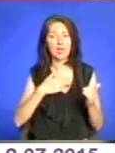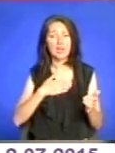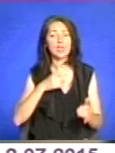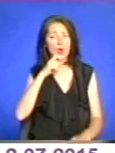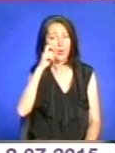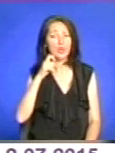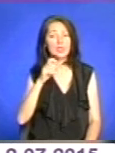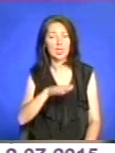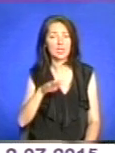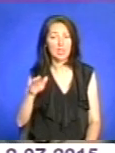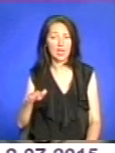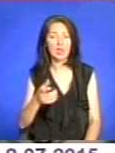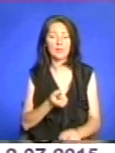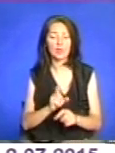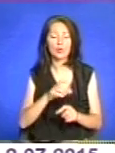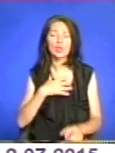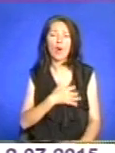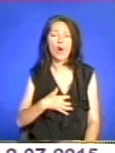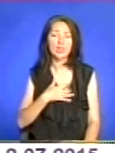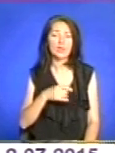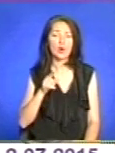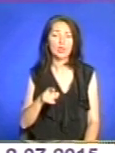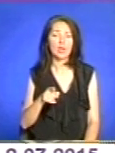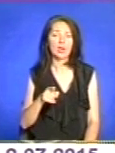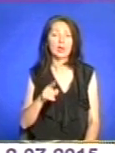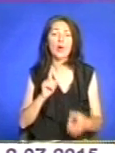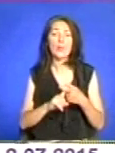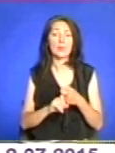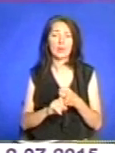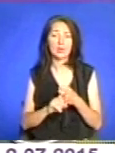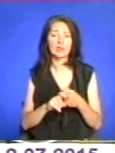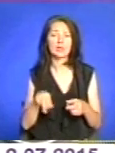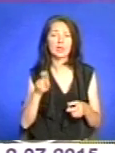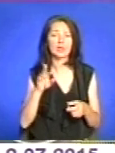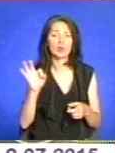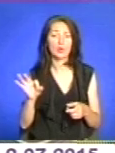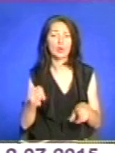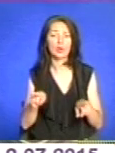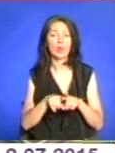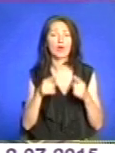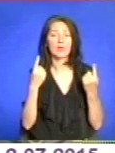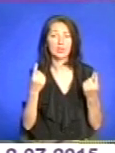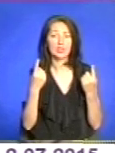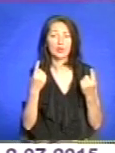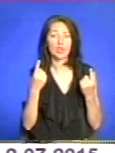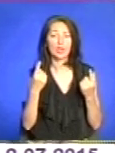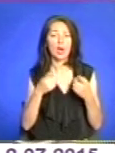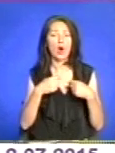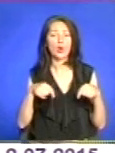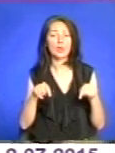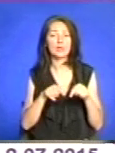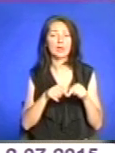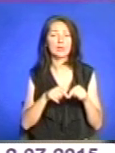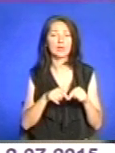українських дітей дуже важливо це сопричастя до такої величної організації,